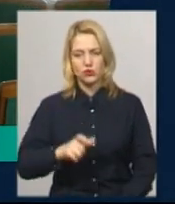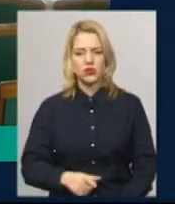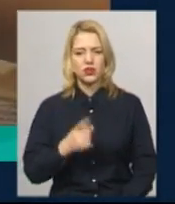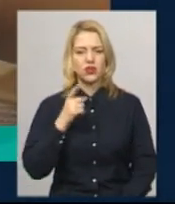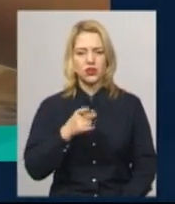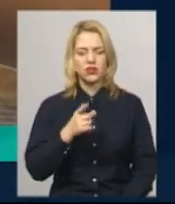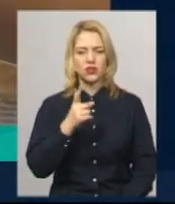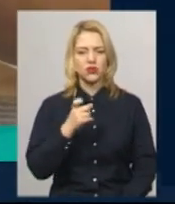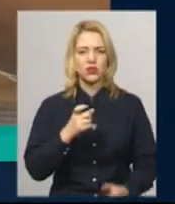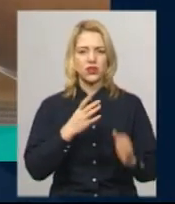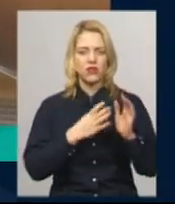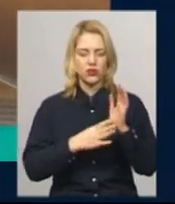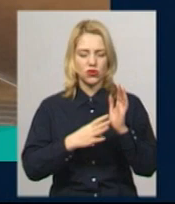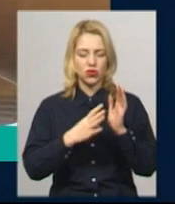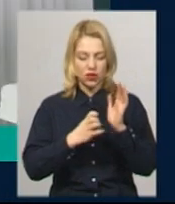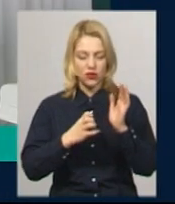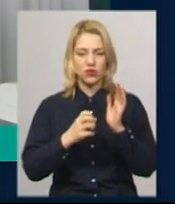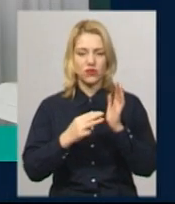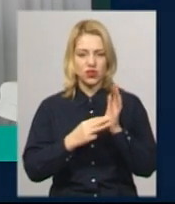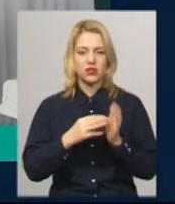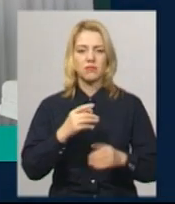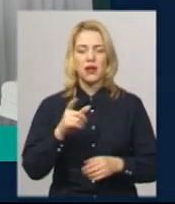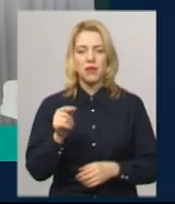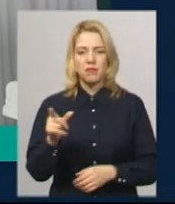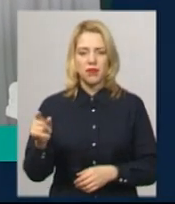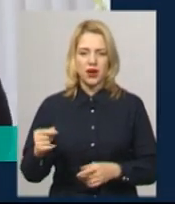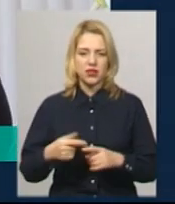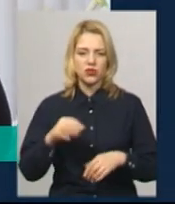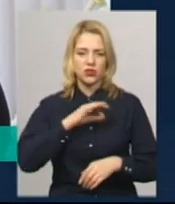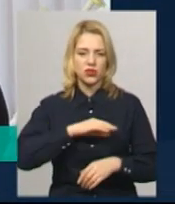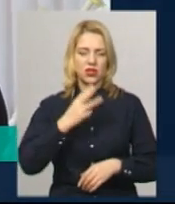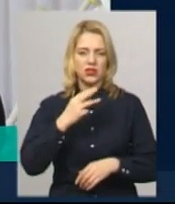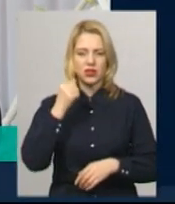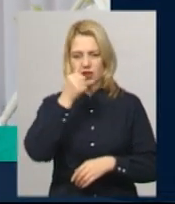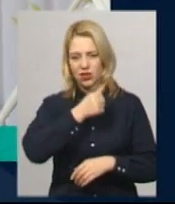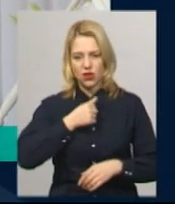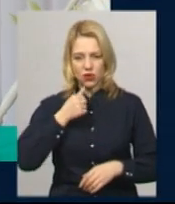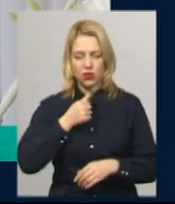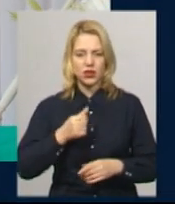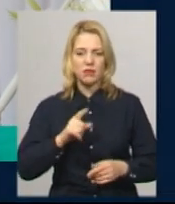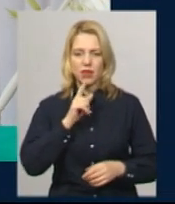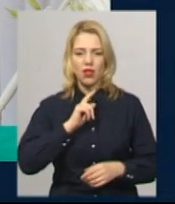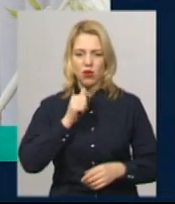11908 пар скористалися послугою шлюб за добу у Хмельницькому за три роки дії пілотного проєкту.